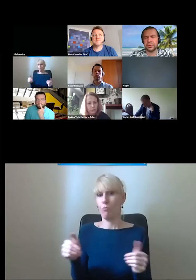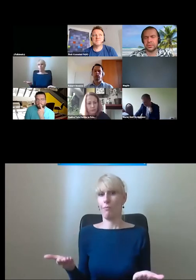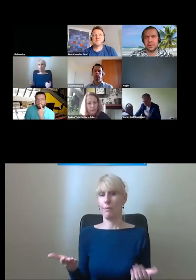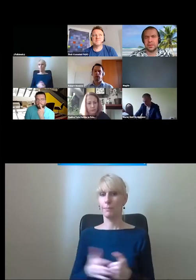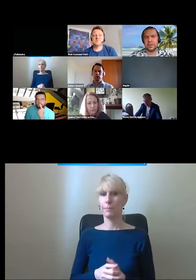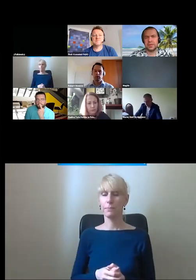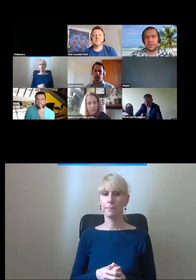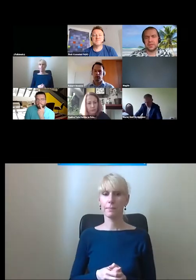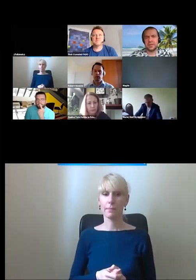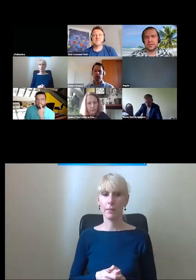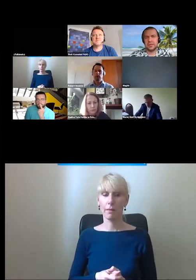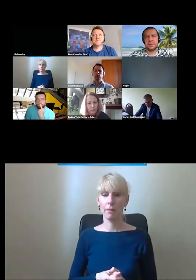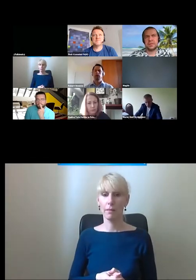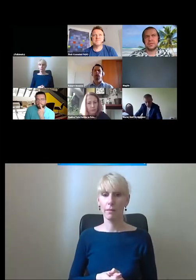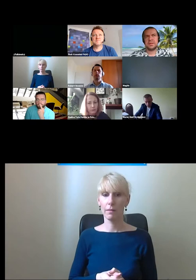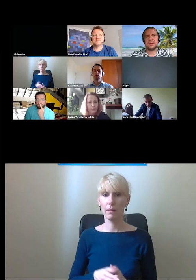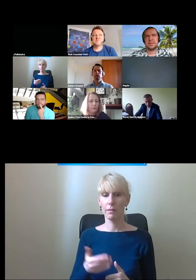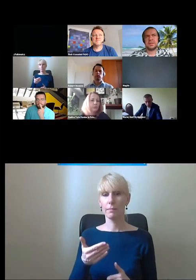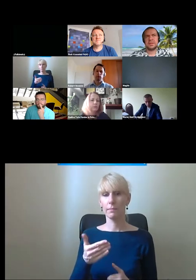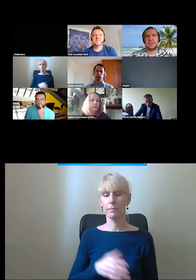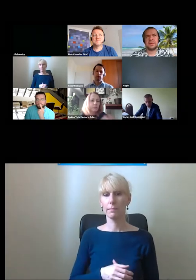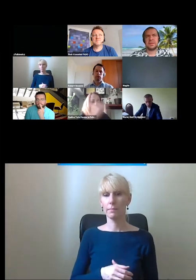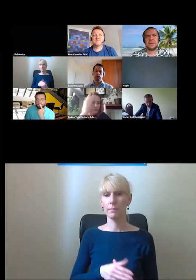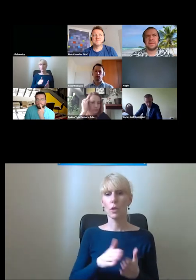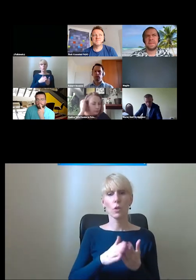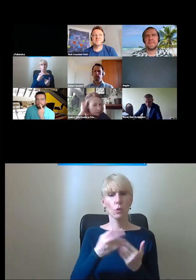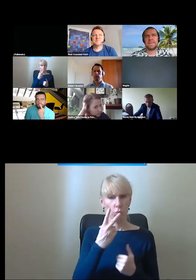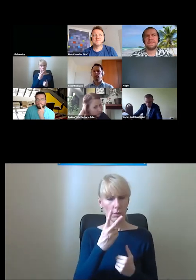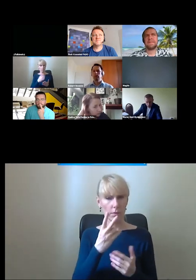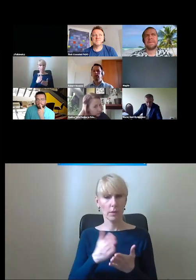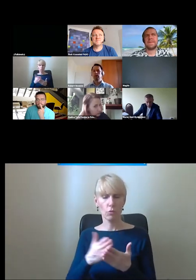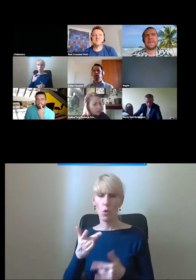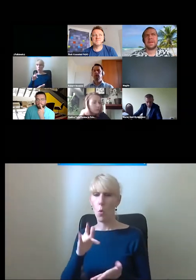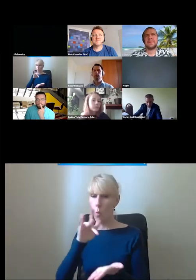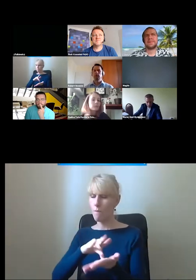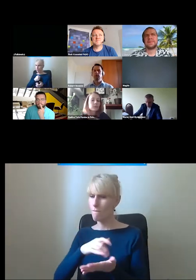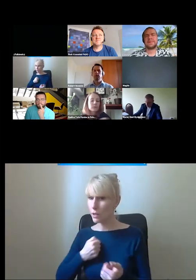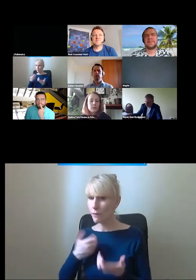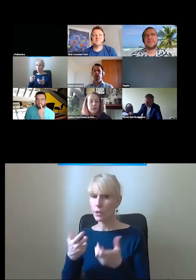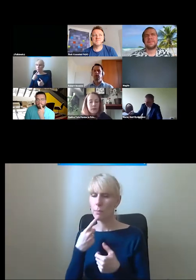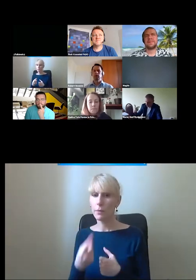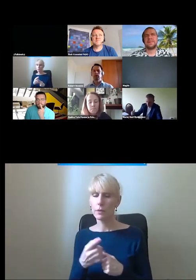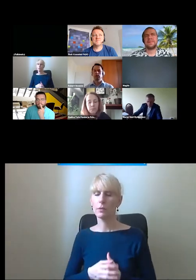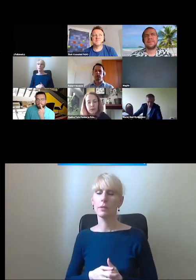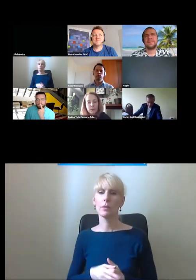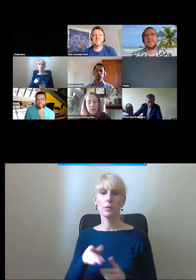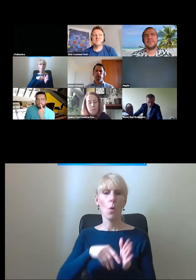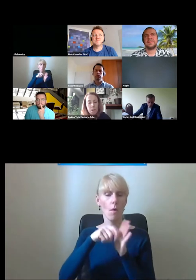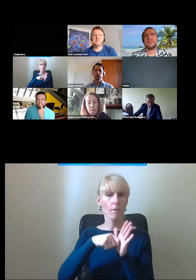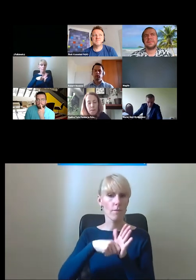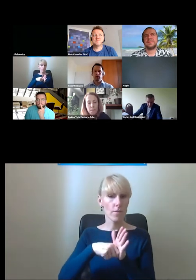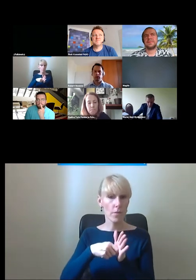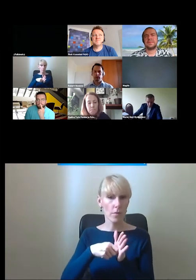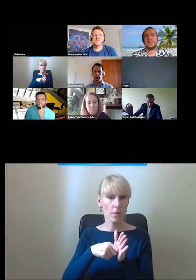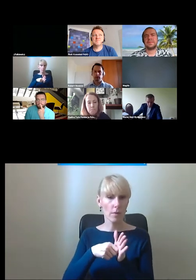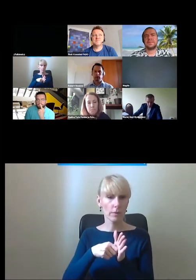To znaczy pytanie, z którego toru toru. Natomiast miałem powiedzieć, coś jeszcze o Warszawie, że ten film, pozwolę